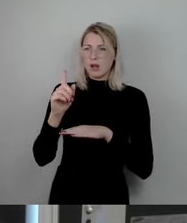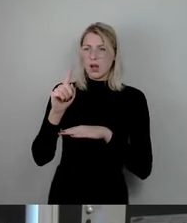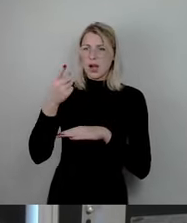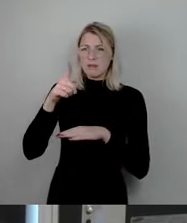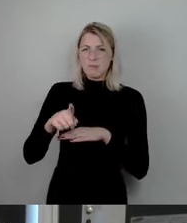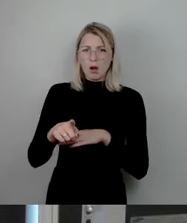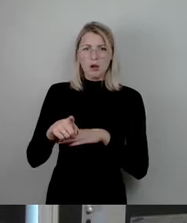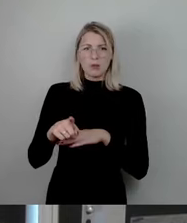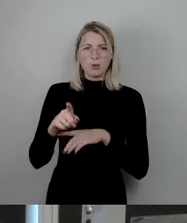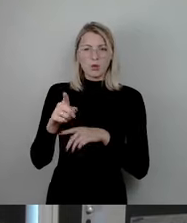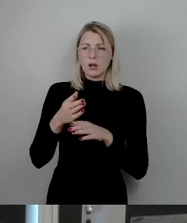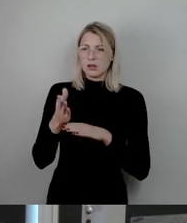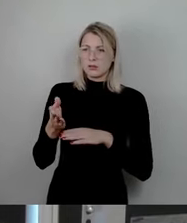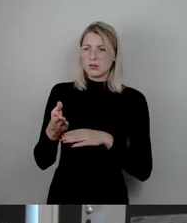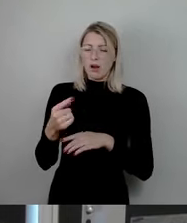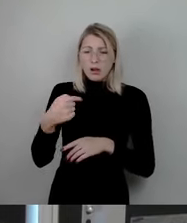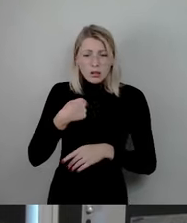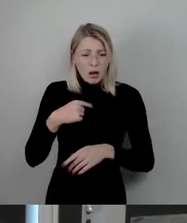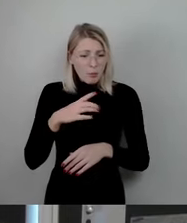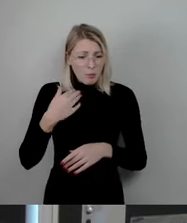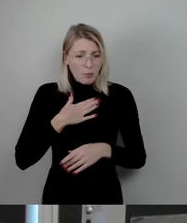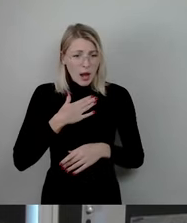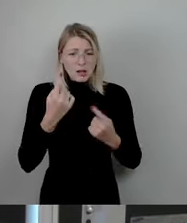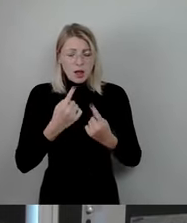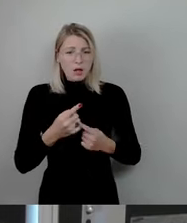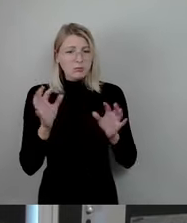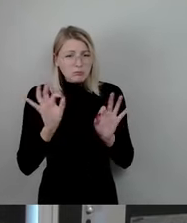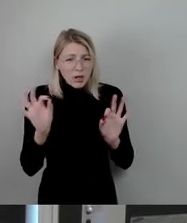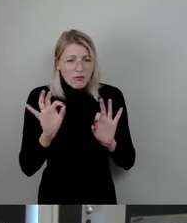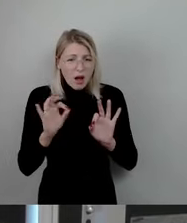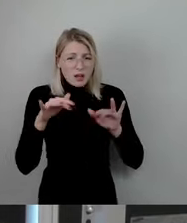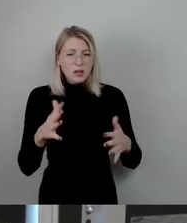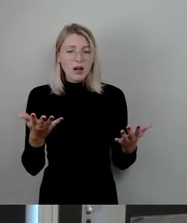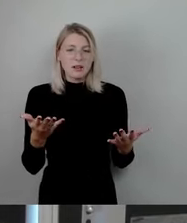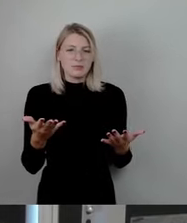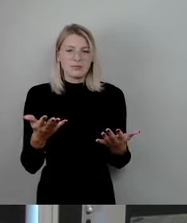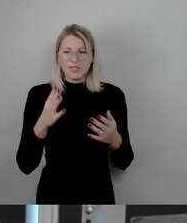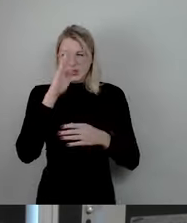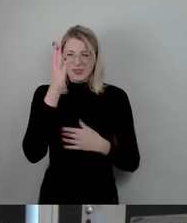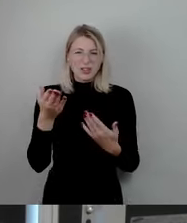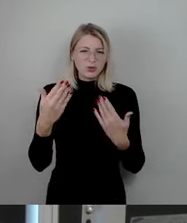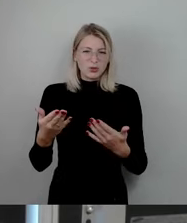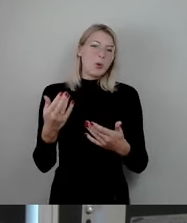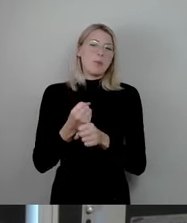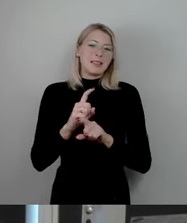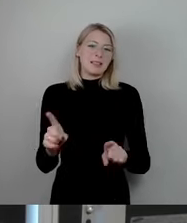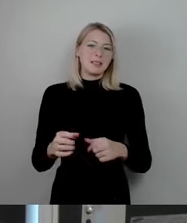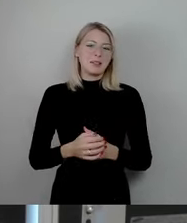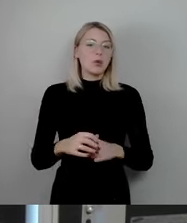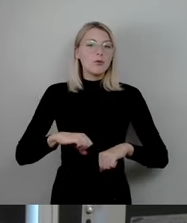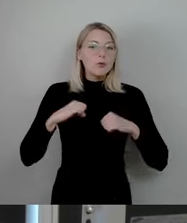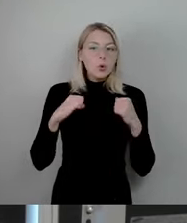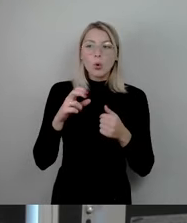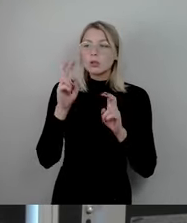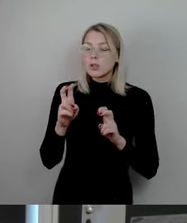hier bei mir, da ist es total gefährlich. Sage ich das? Und wenn ich am Früh zu Hause mit der Familie sitze und Kinder und sage, was mache ich